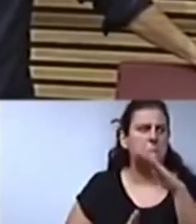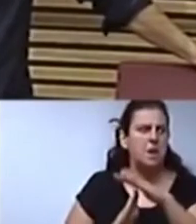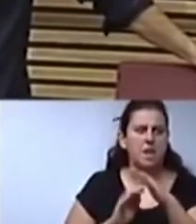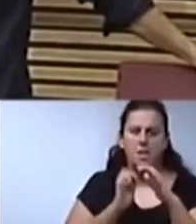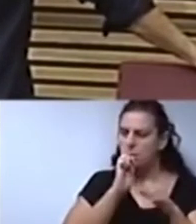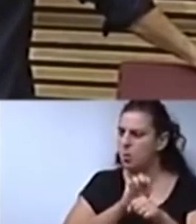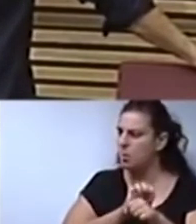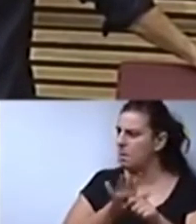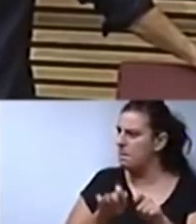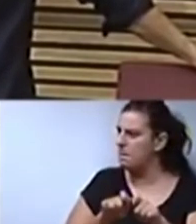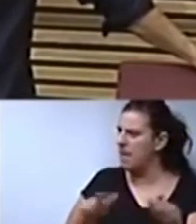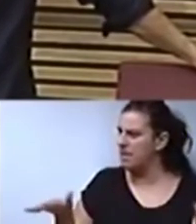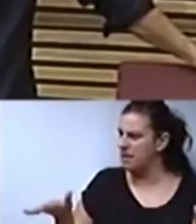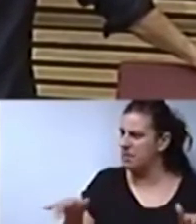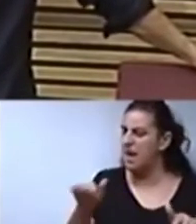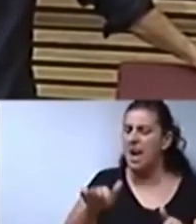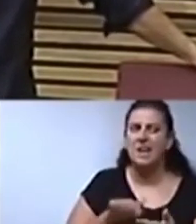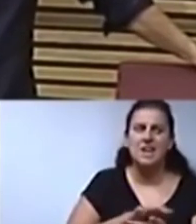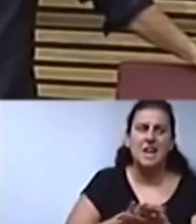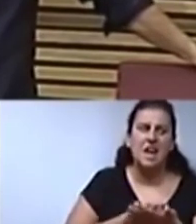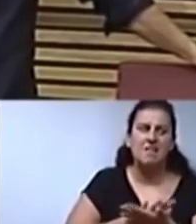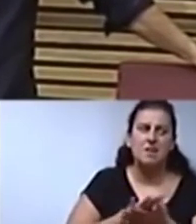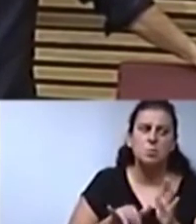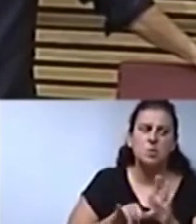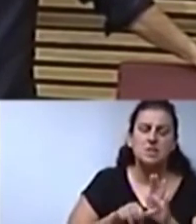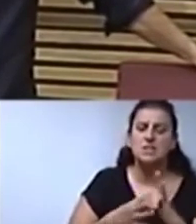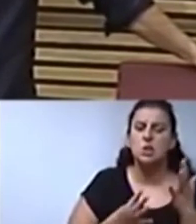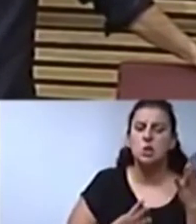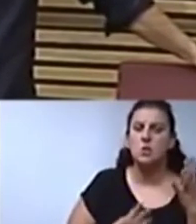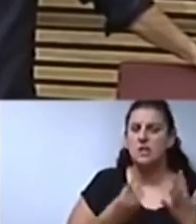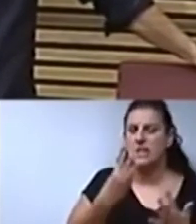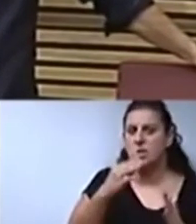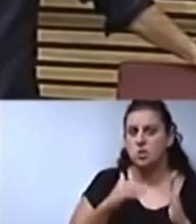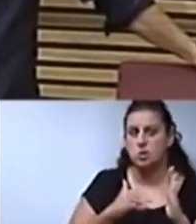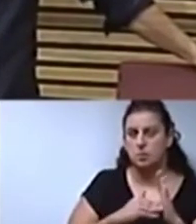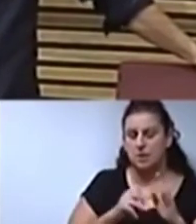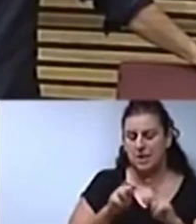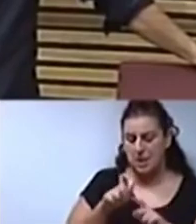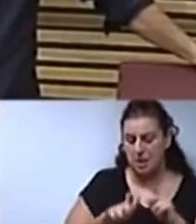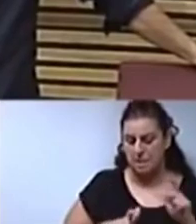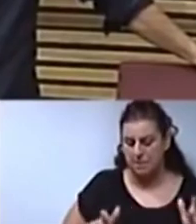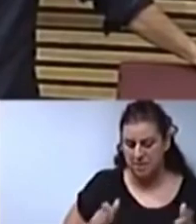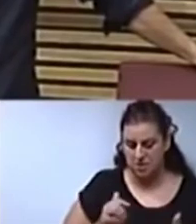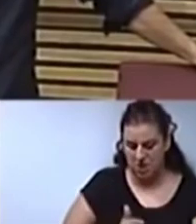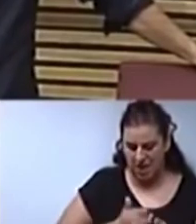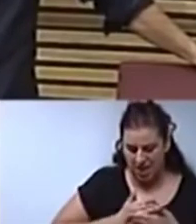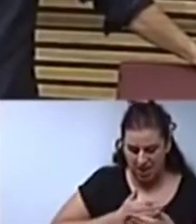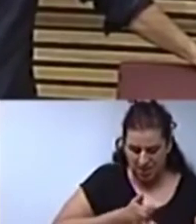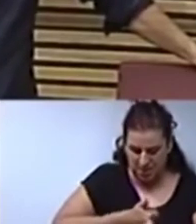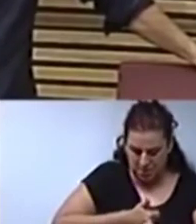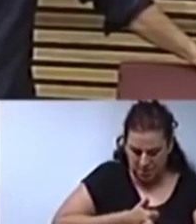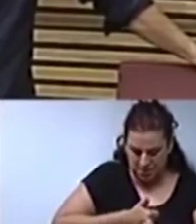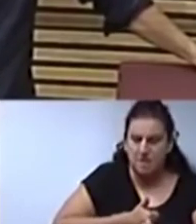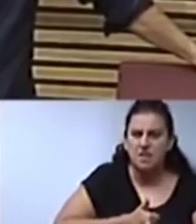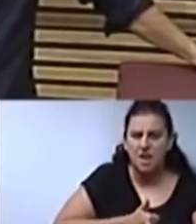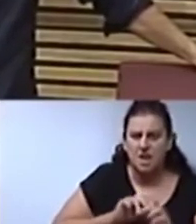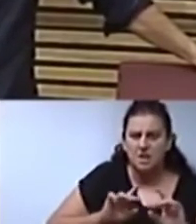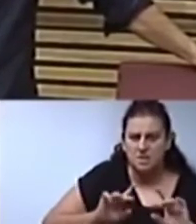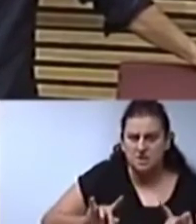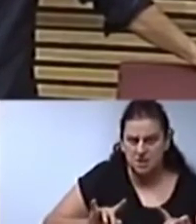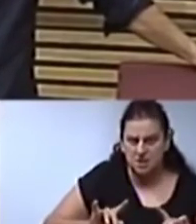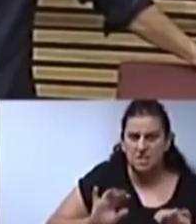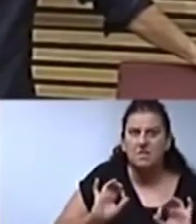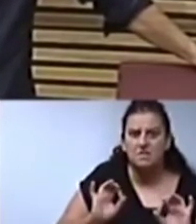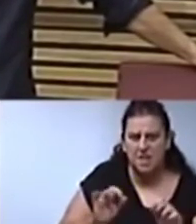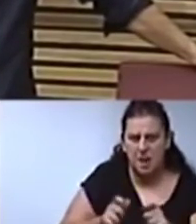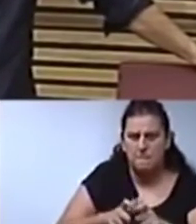'aparició de la pandèmia. I així estem parlant que són quasi 98.000 les persones que estan rebent la dependència. Evidentment